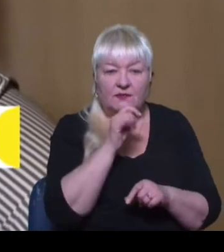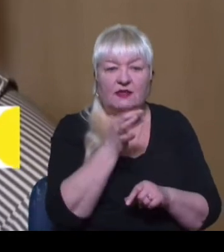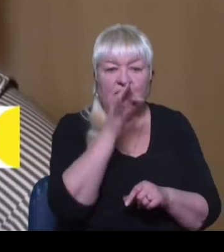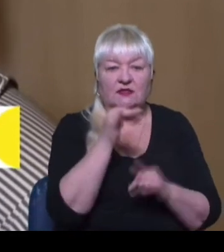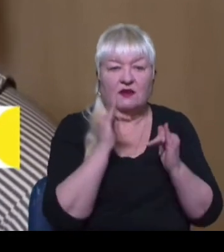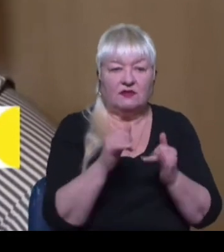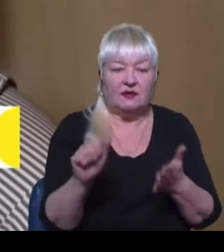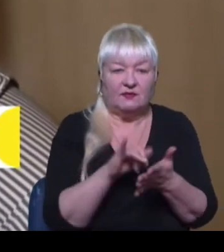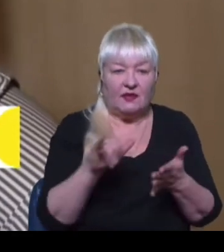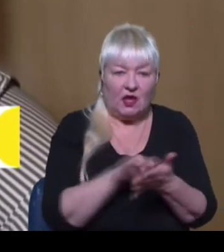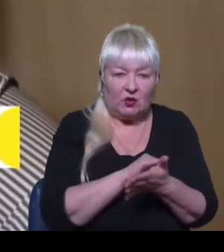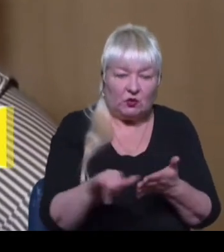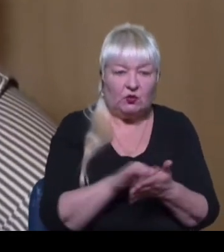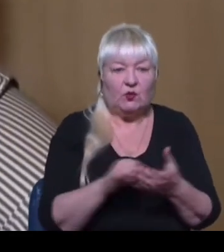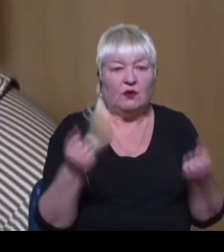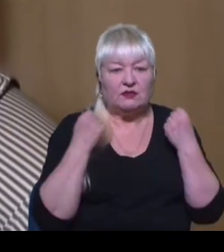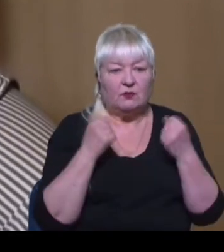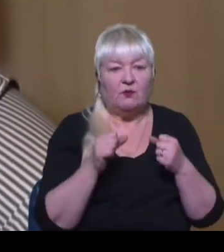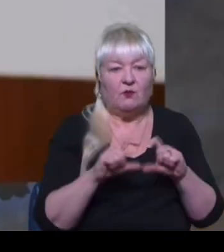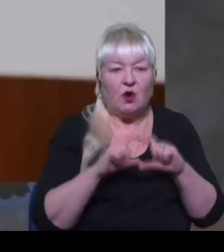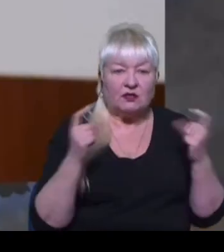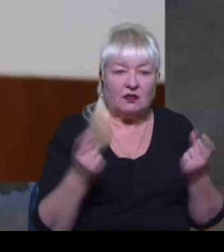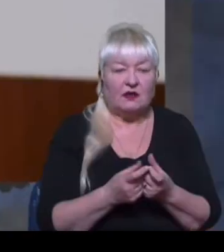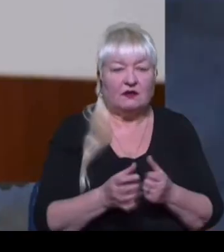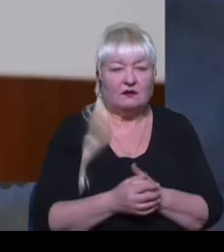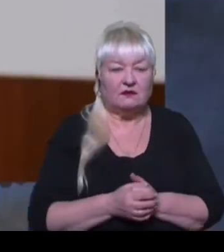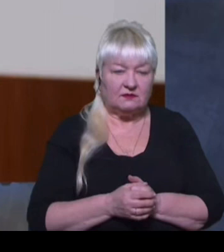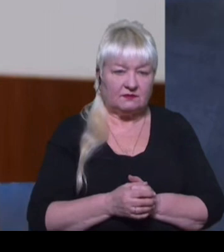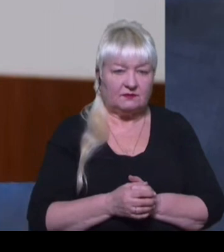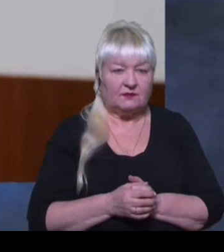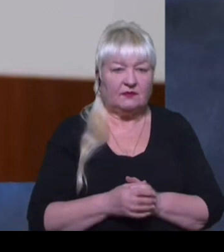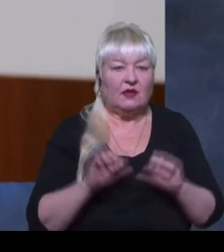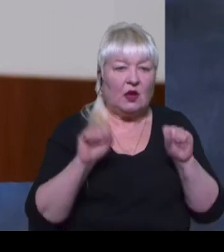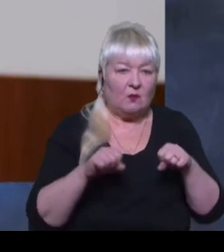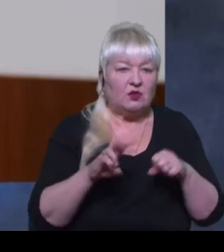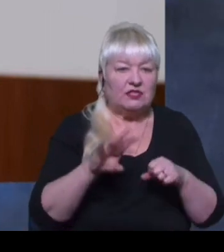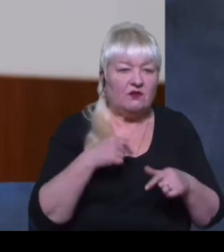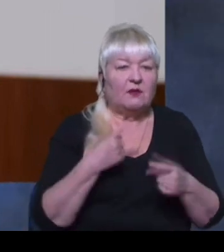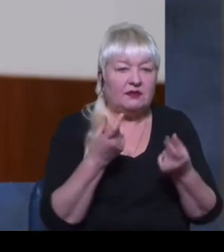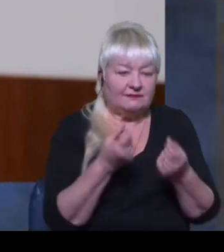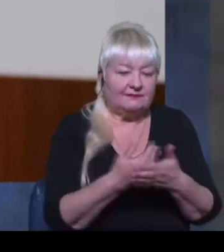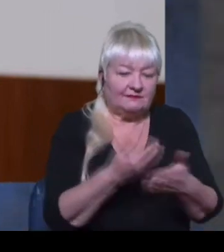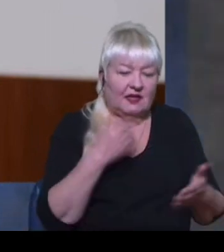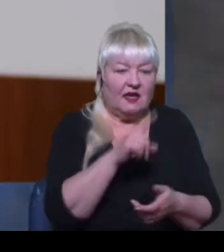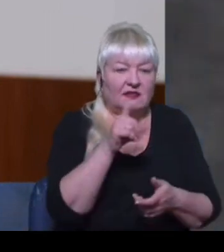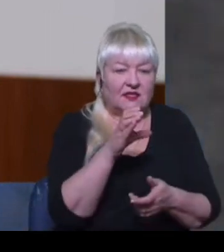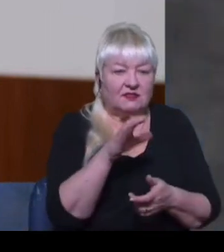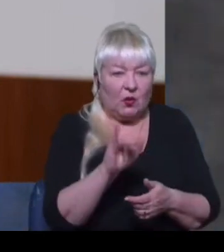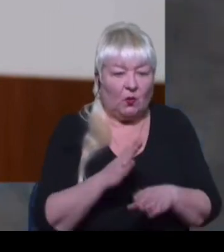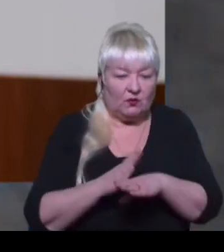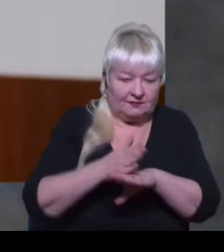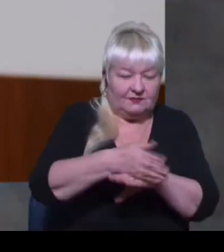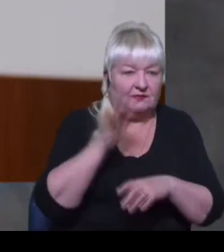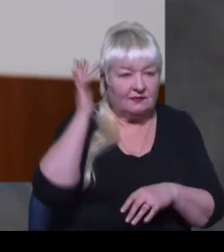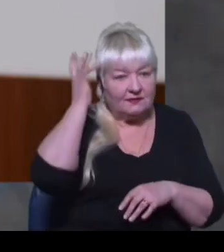«Спортарена». Давайте послухаємо, що він там сказав. Можливо, ми навіть трохи раніше за ЗСУ зайдемо в Крим.